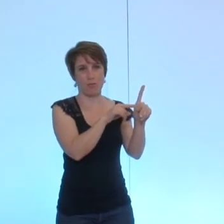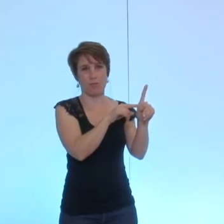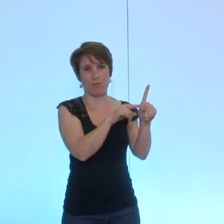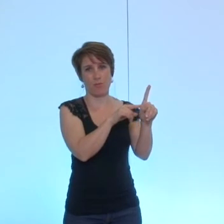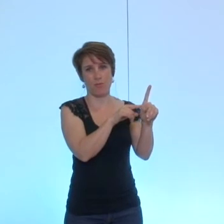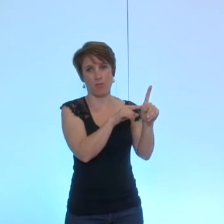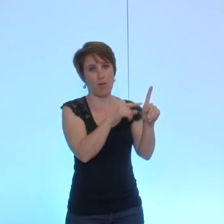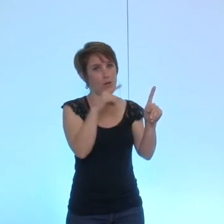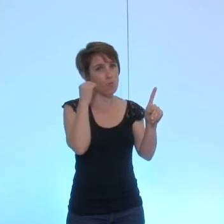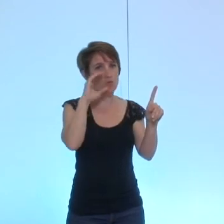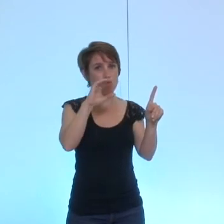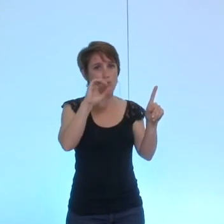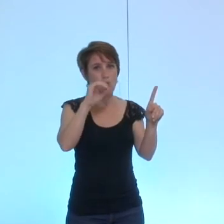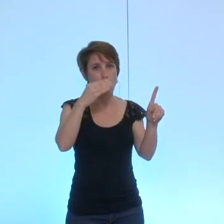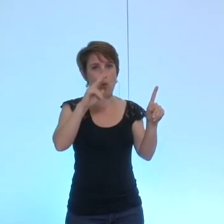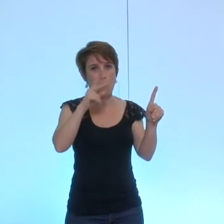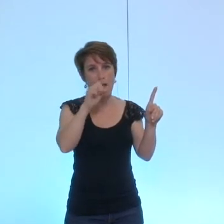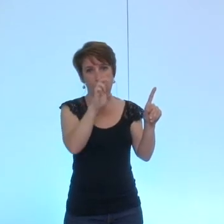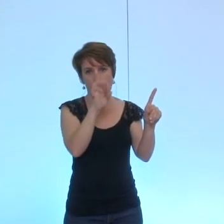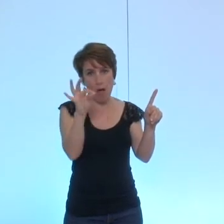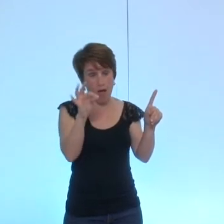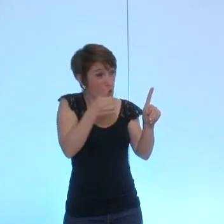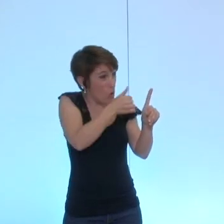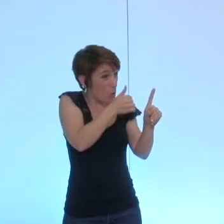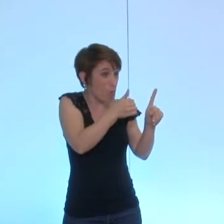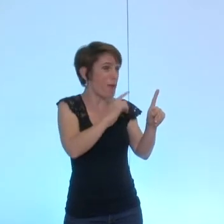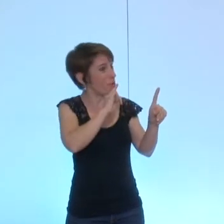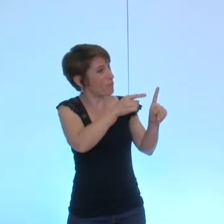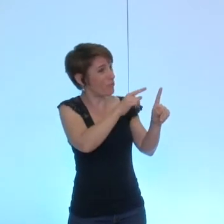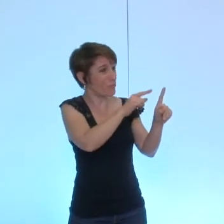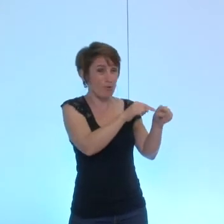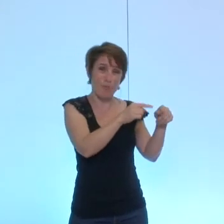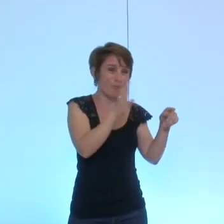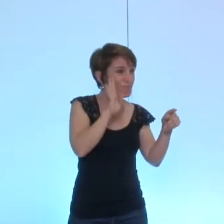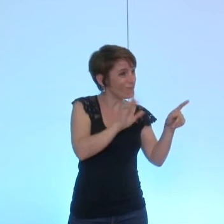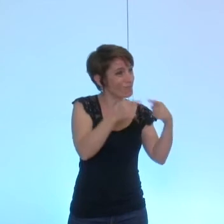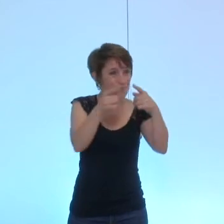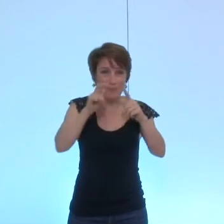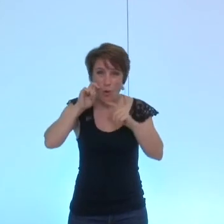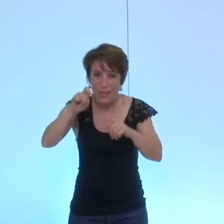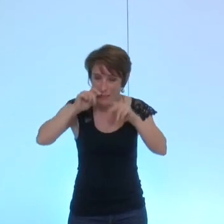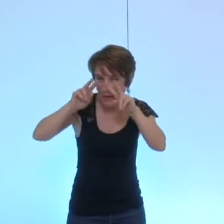à monsieur Comparat de réaliser une expertise